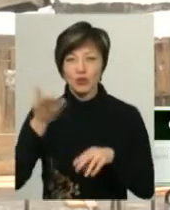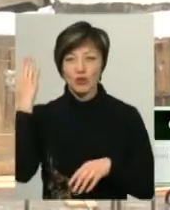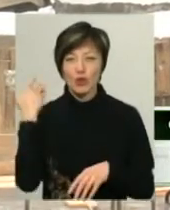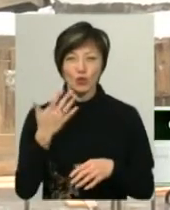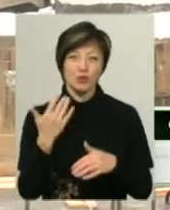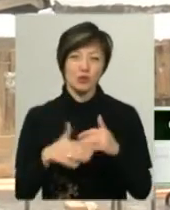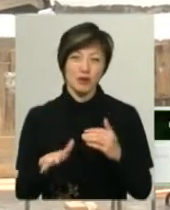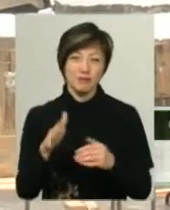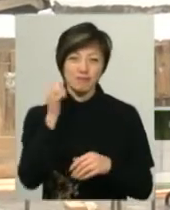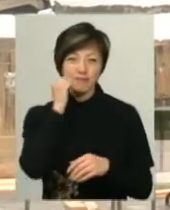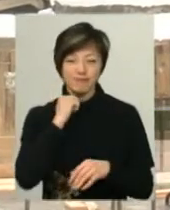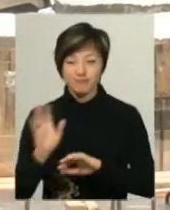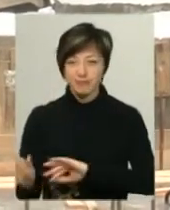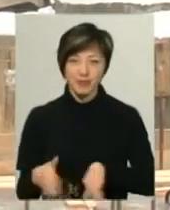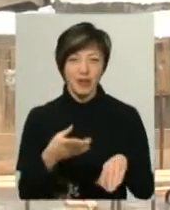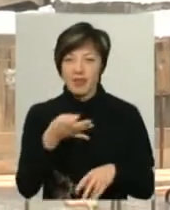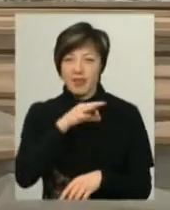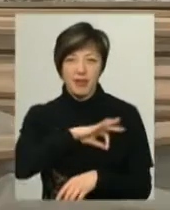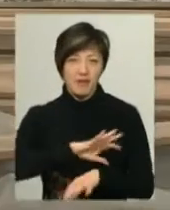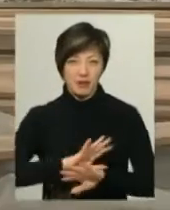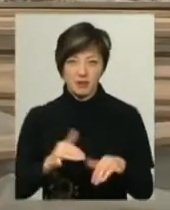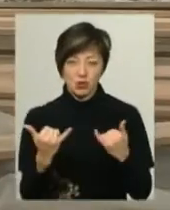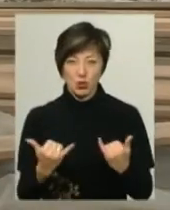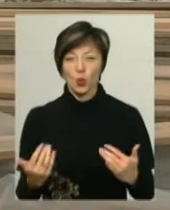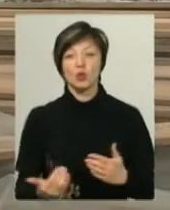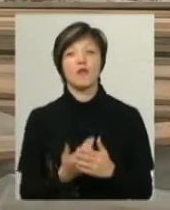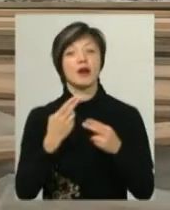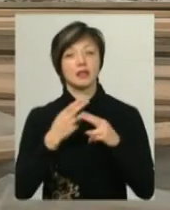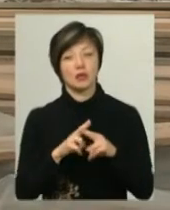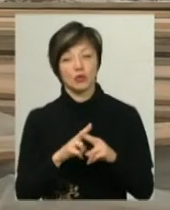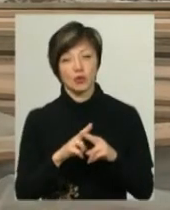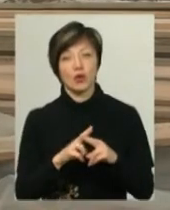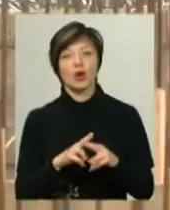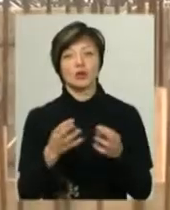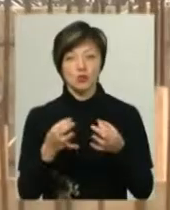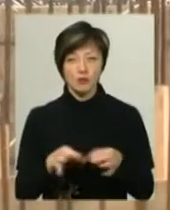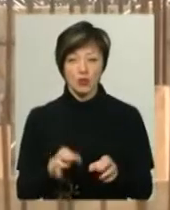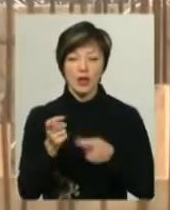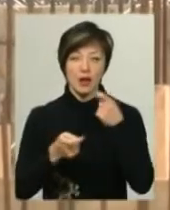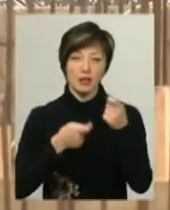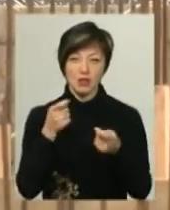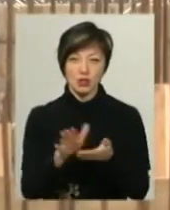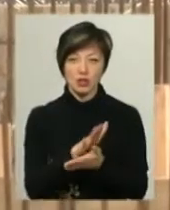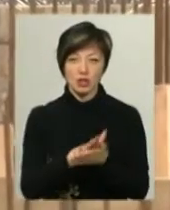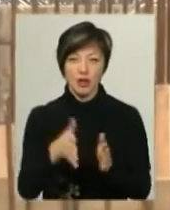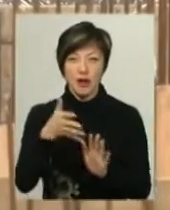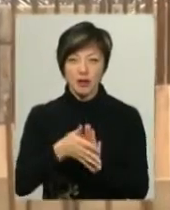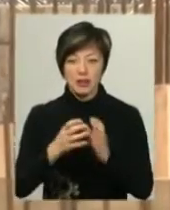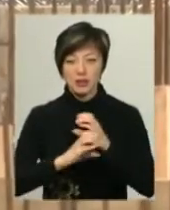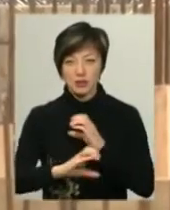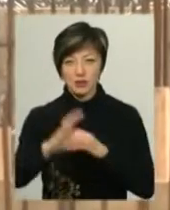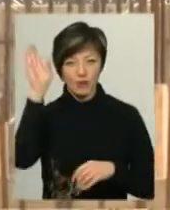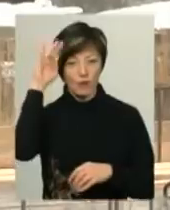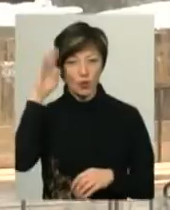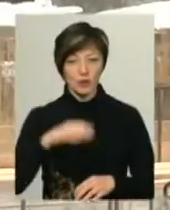віджила. Вона сьогодні вже є неефективна. Нова технологія, каже Франц Кримський, дозволить ретельніше очищати каналізаційні і